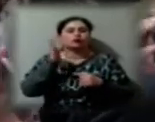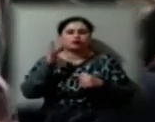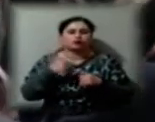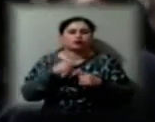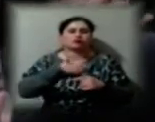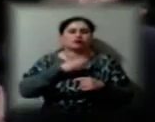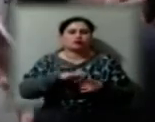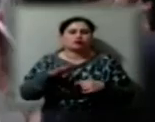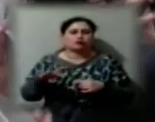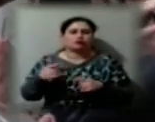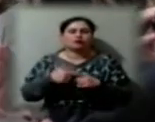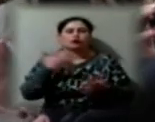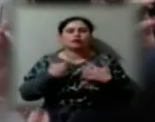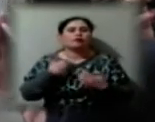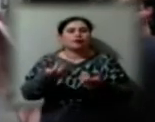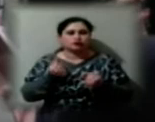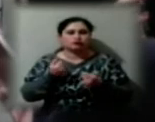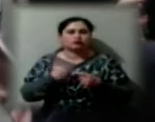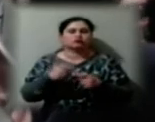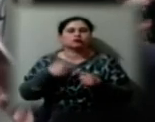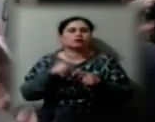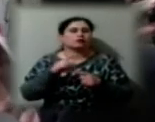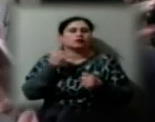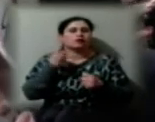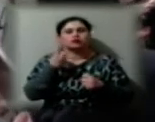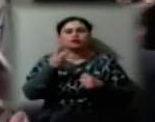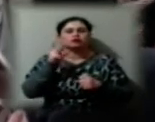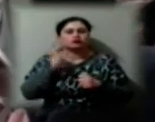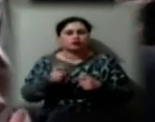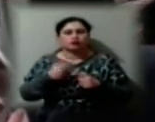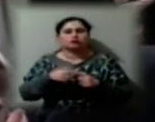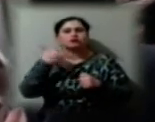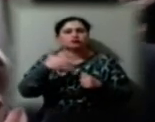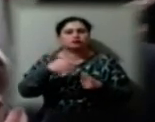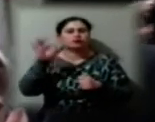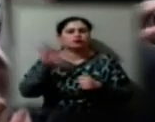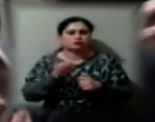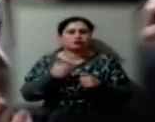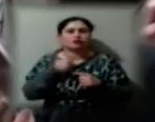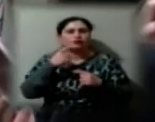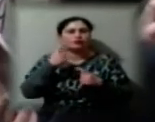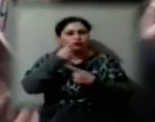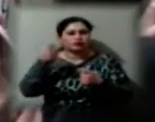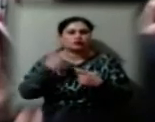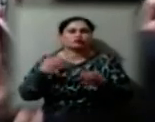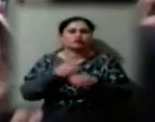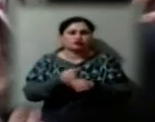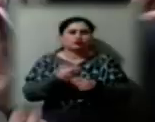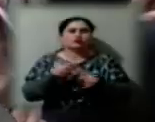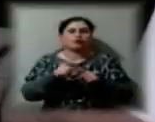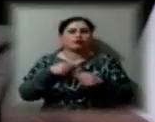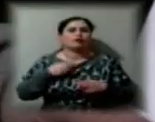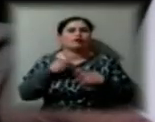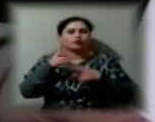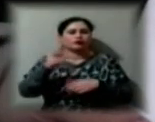Якщо ми отримаємо, а вибачте, це не одна чи дві людини, а 50% попередження про скорочення, то ми поїдемо до Києва.